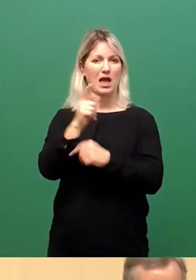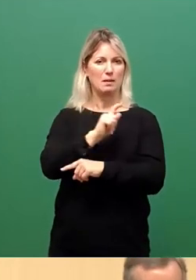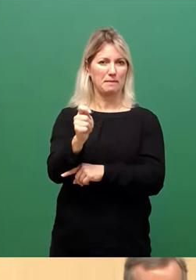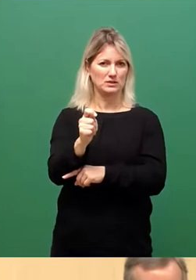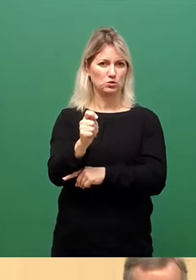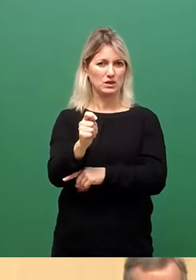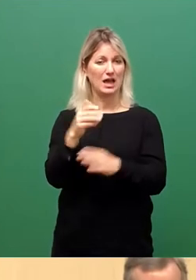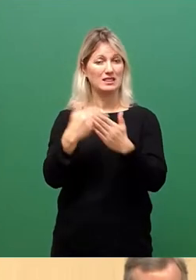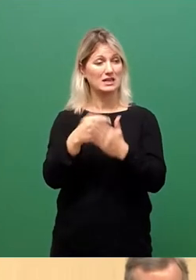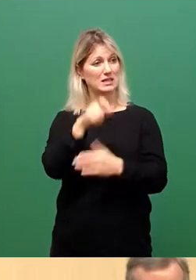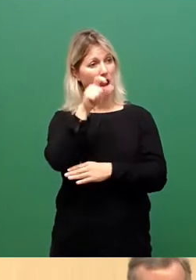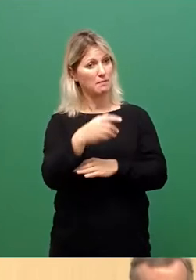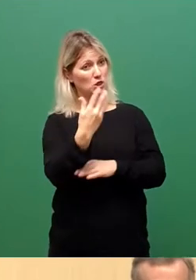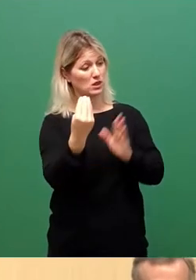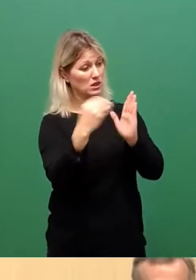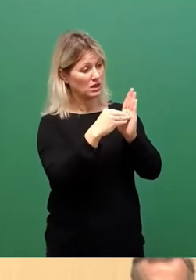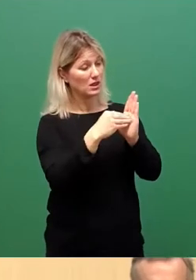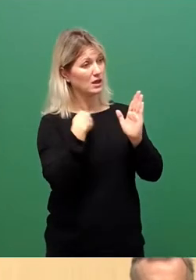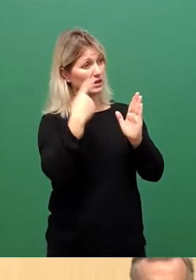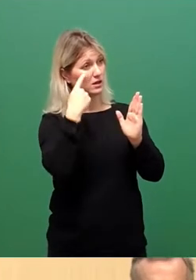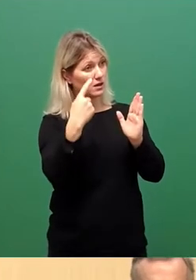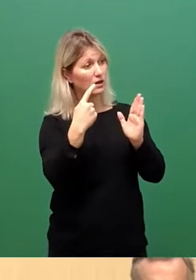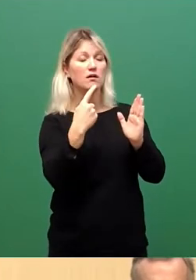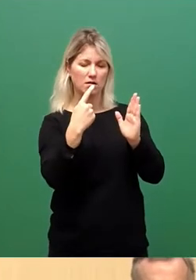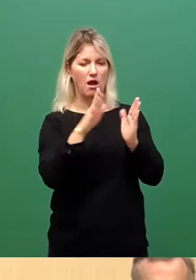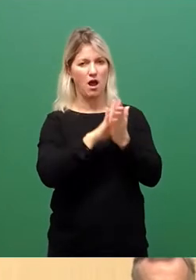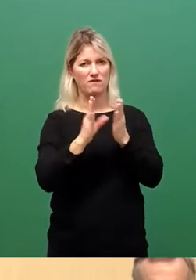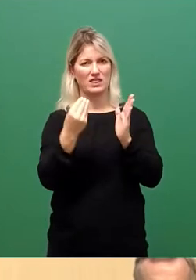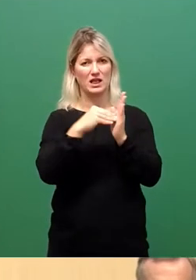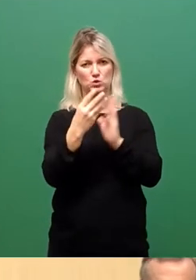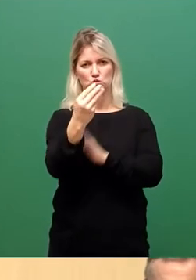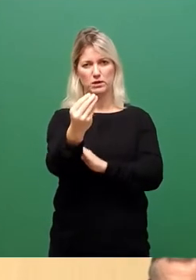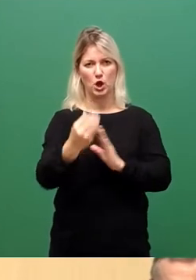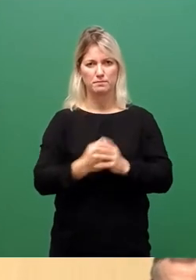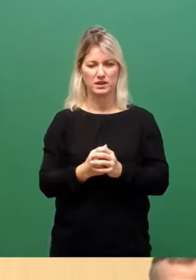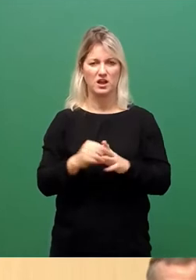Rettungsdienstgebührensatzung gibt es gratis dazu. Frohe Weihnachten.